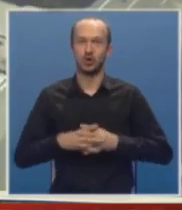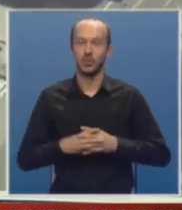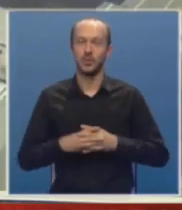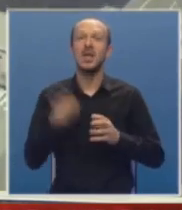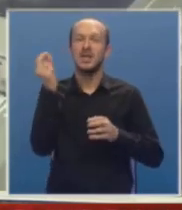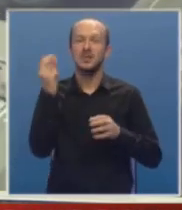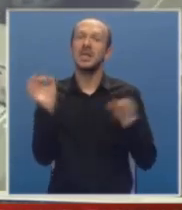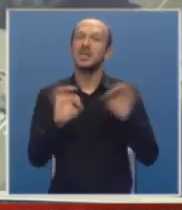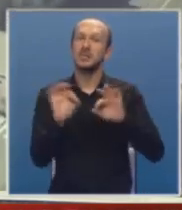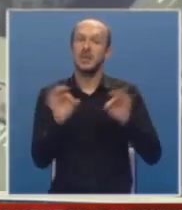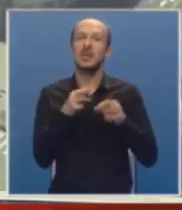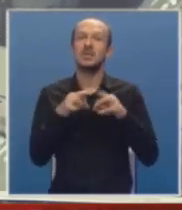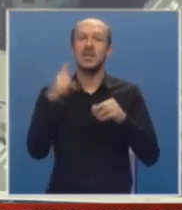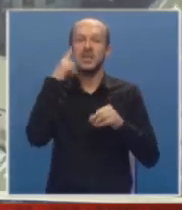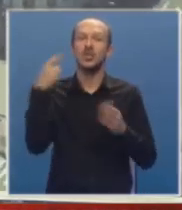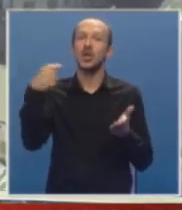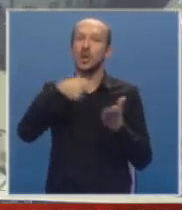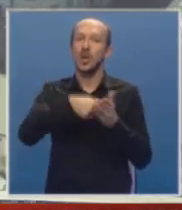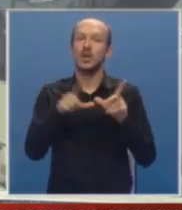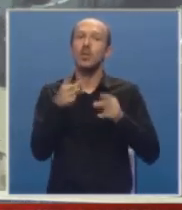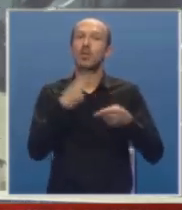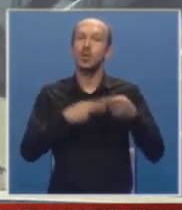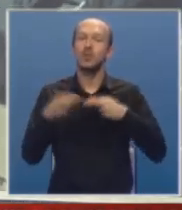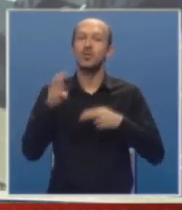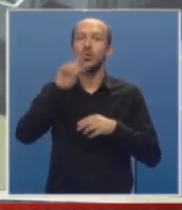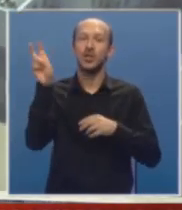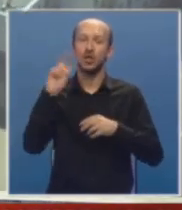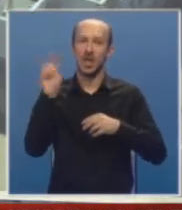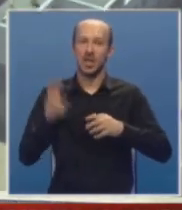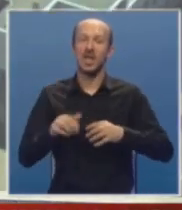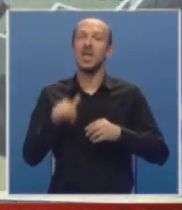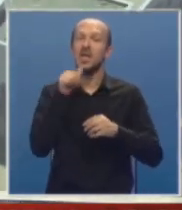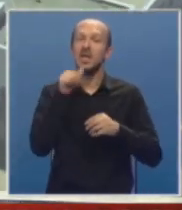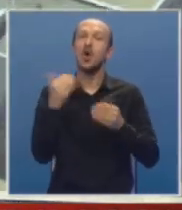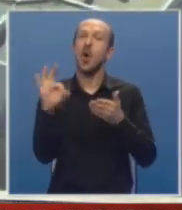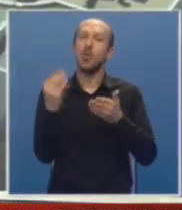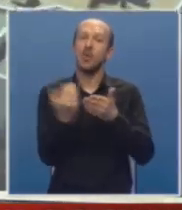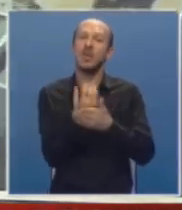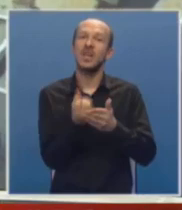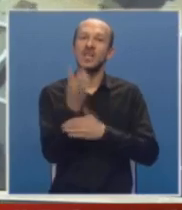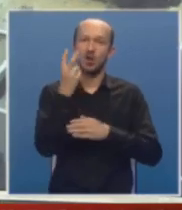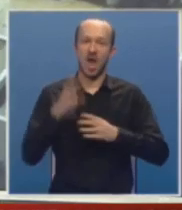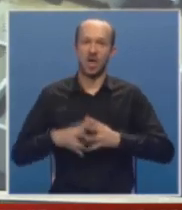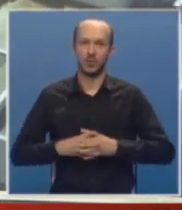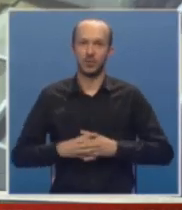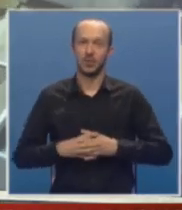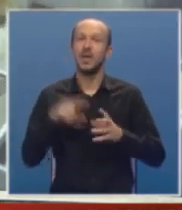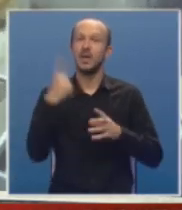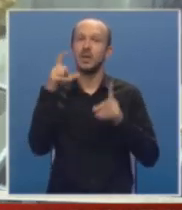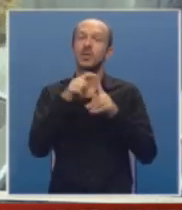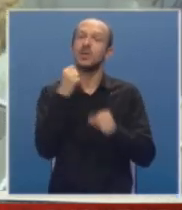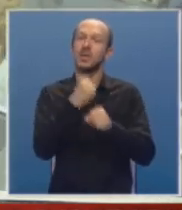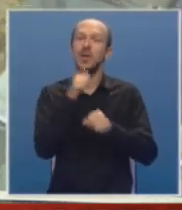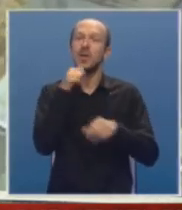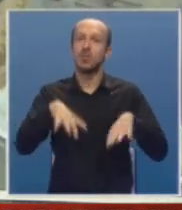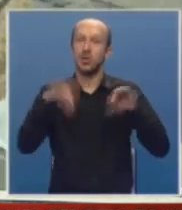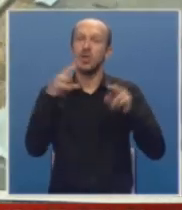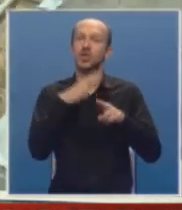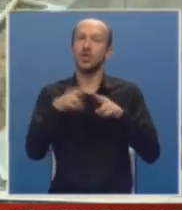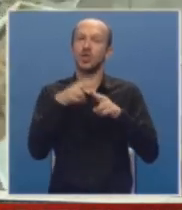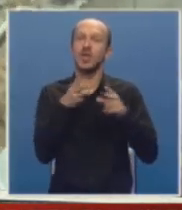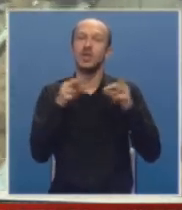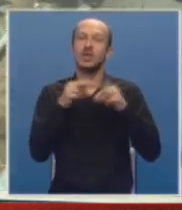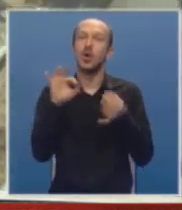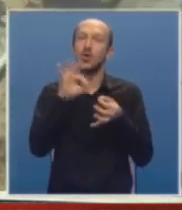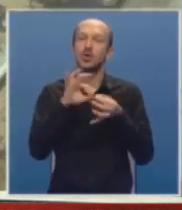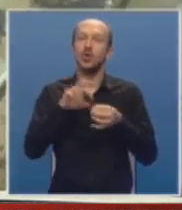Srpska je spremna za značajna ulaganja u proizvodnju električne energije iz obnovljivih izvora. Jedan od zadataka je pronaći rješenja